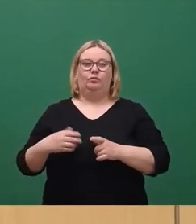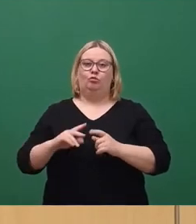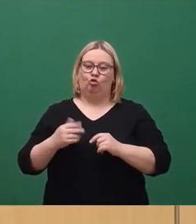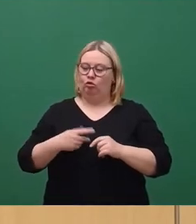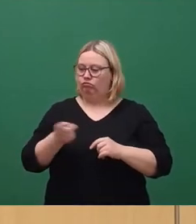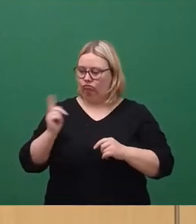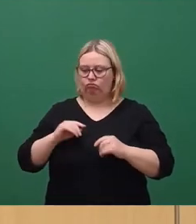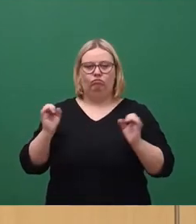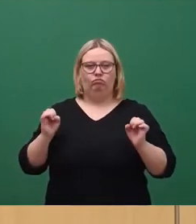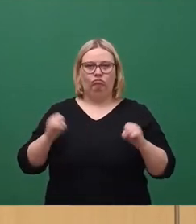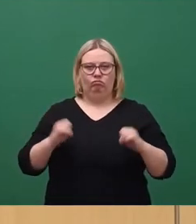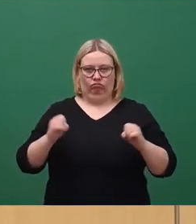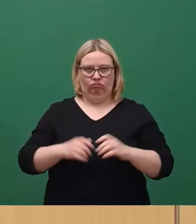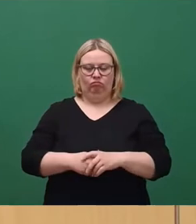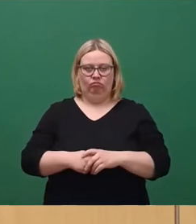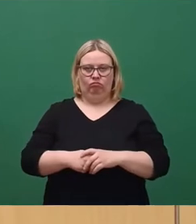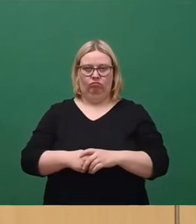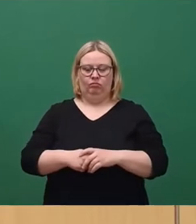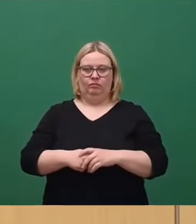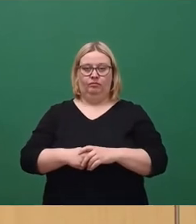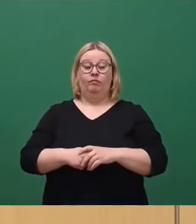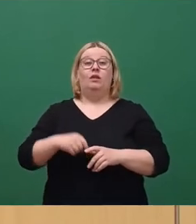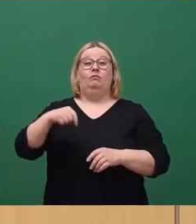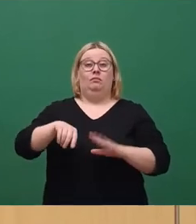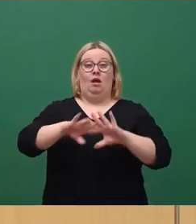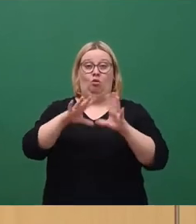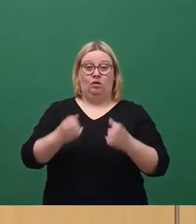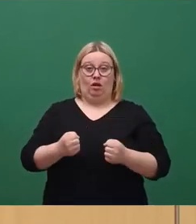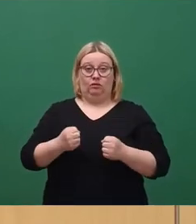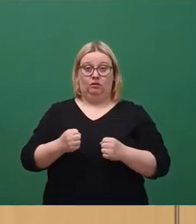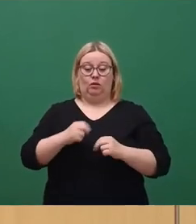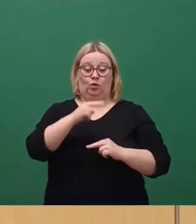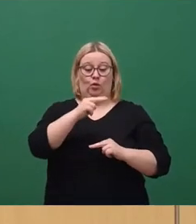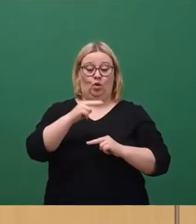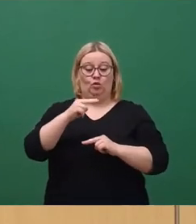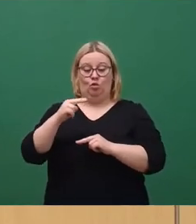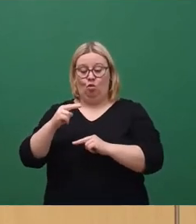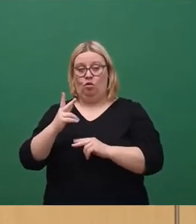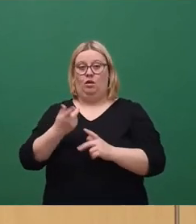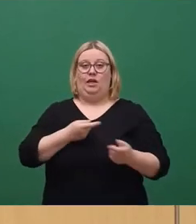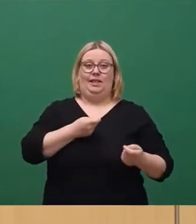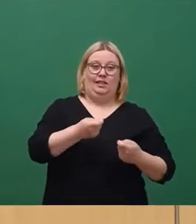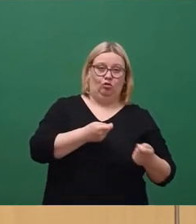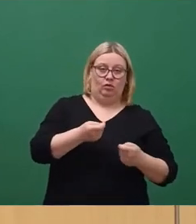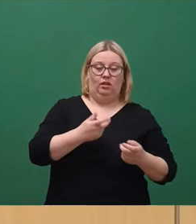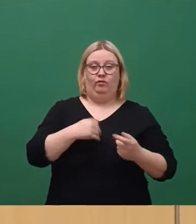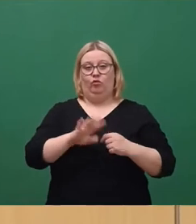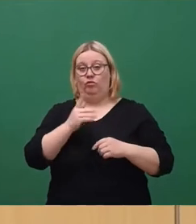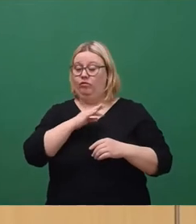Rates beschlossen. In diesem Haushalt waren Kürzungen im investiven und konsumtiven Teil in deutlich